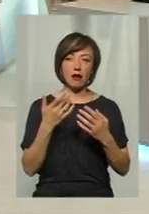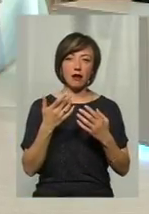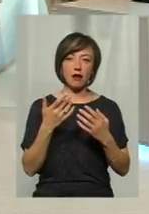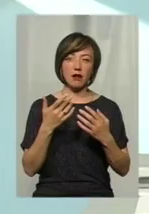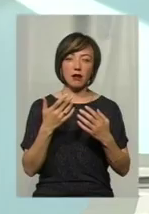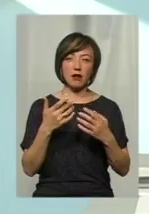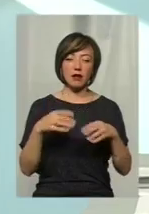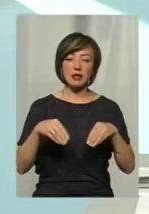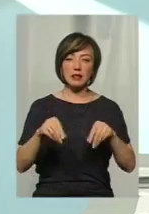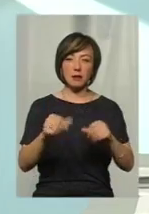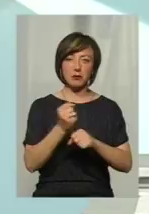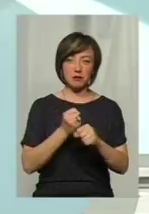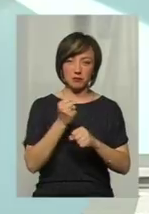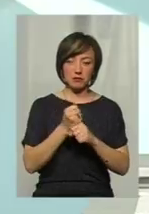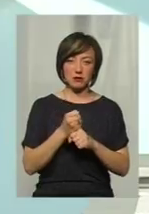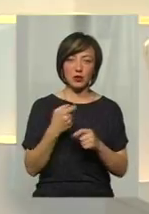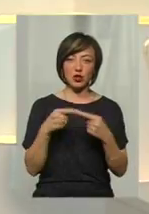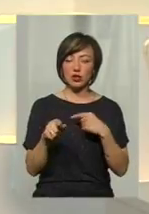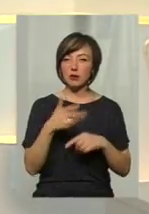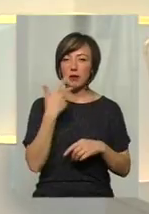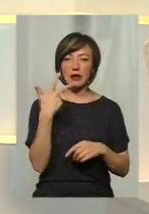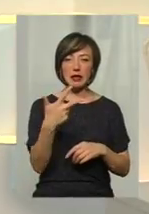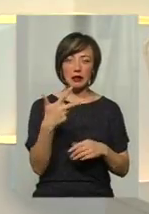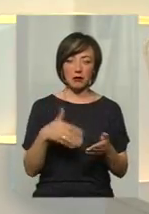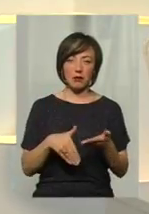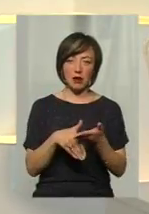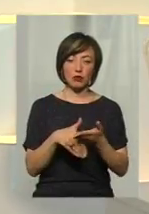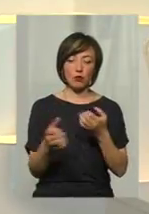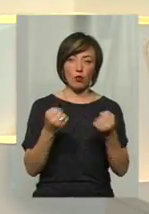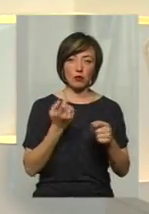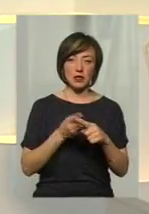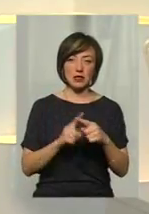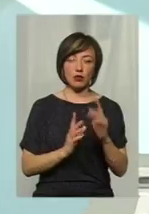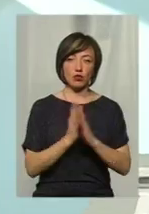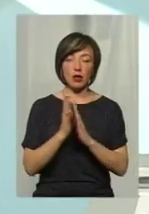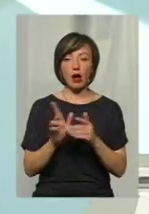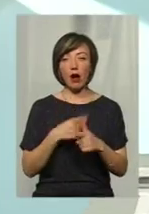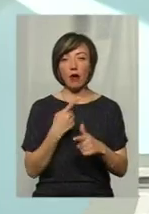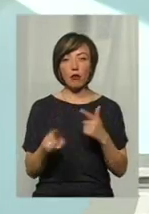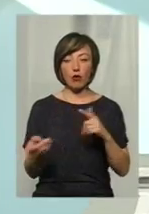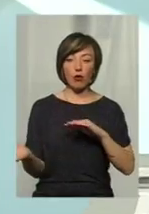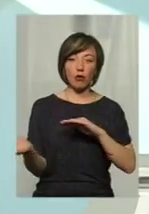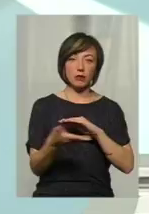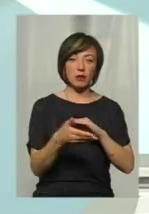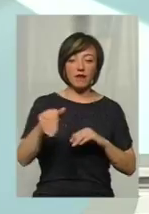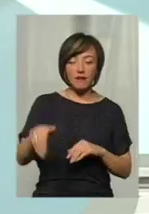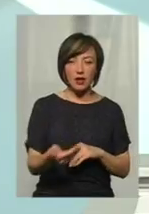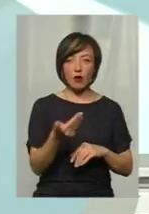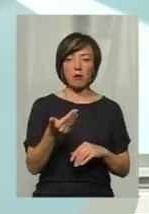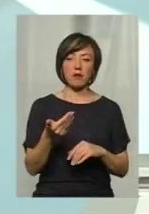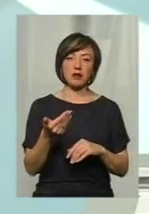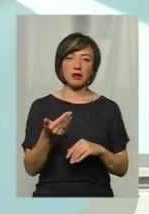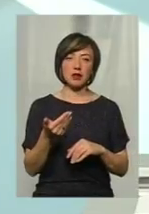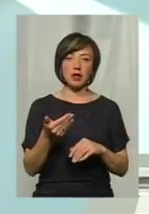поки немає. Тобто, інших варіантів немає? Інших варіантів немає. Нам потрібно або механічно викопати даний бур'ян